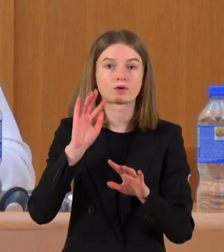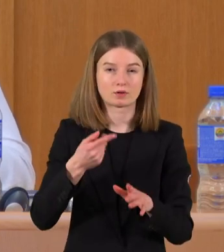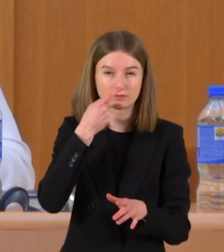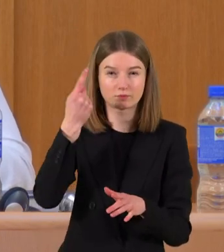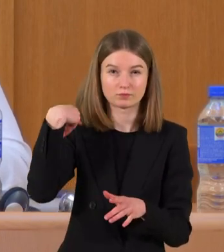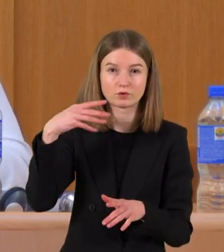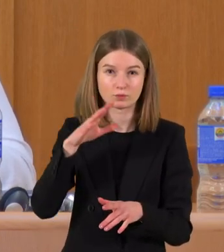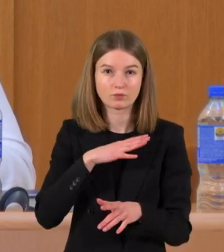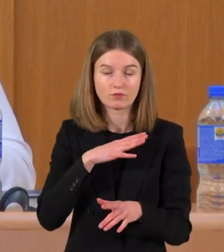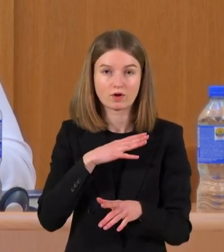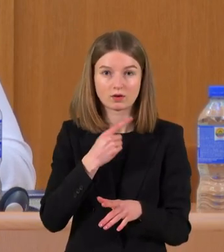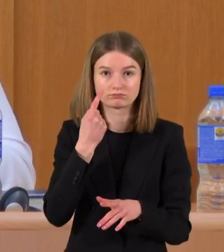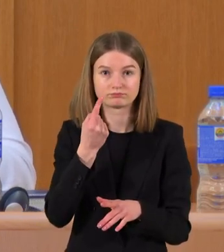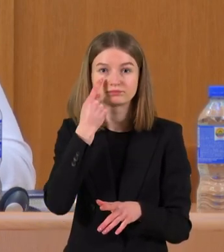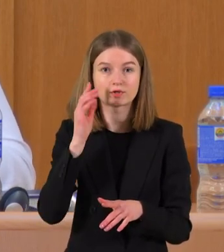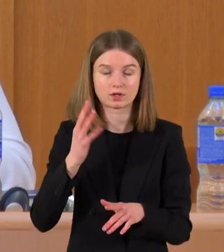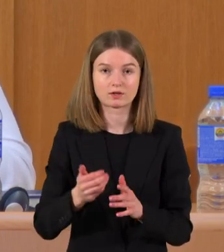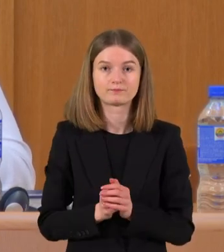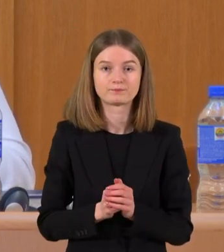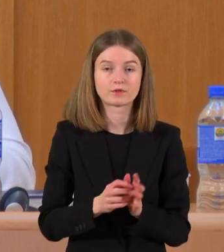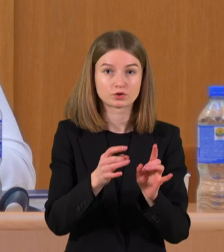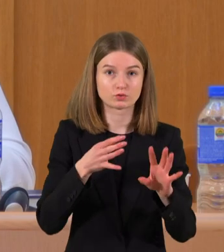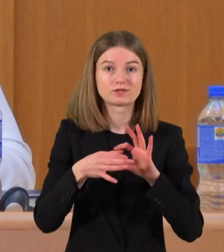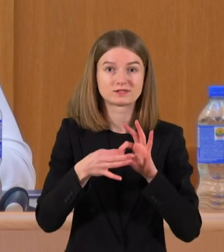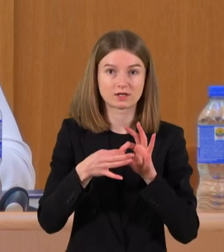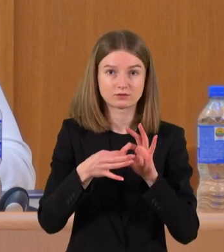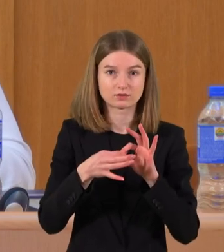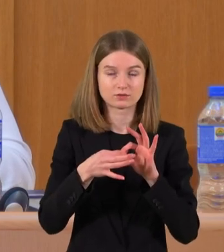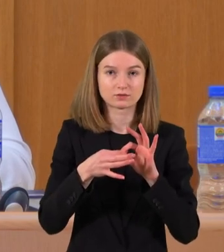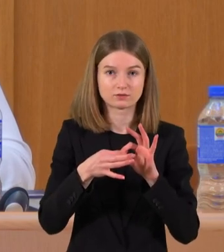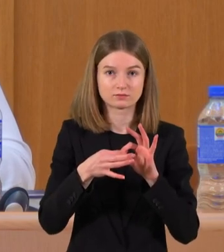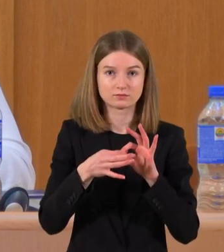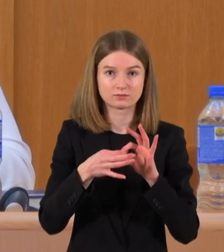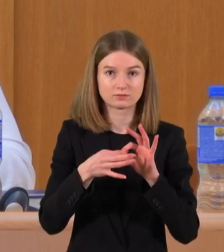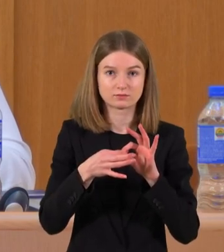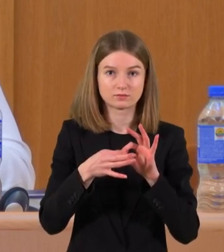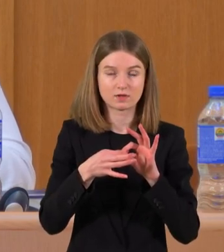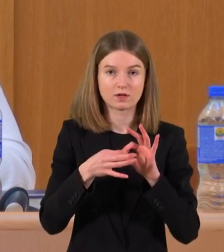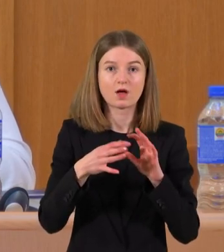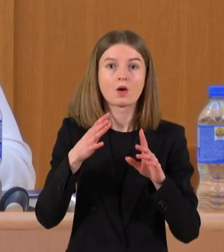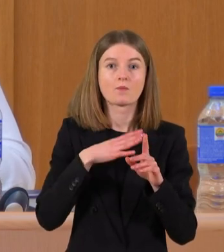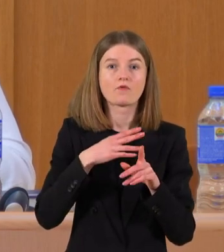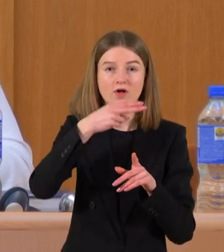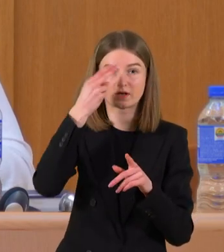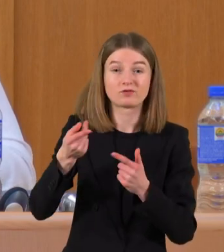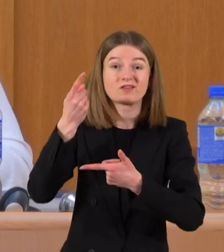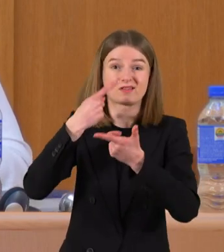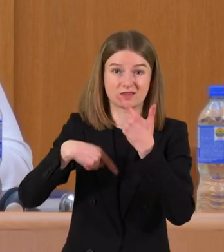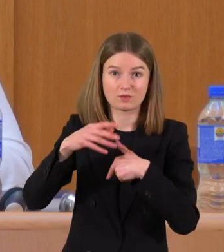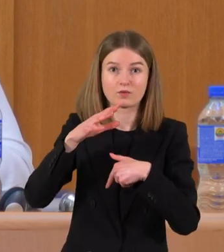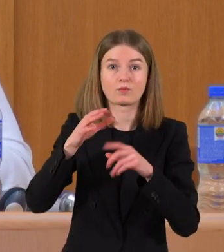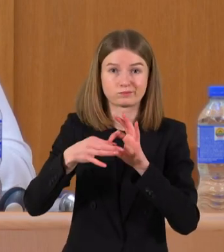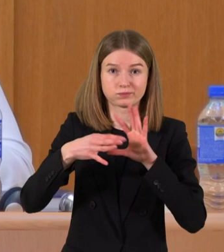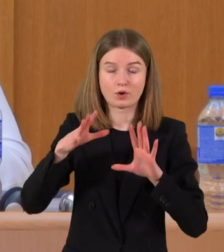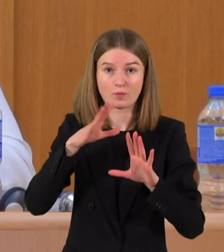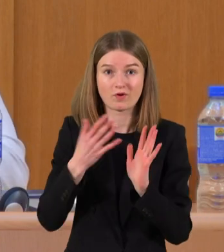metų antroj pusėj, kad Šaulių sąjunga jau stipriai veikia atkurtoj nepriklausomai Lietuvoj. Bet kai